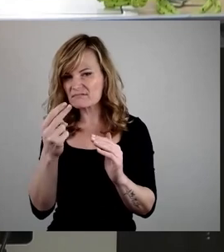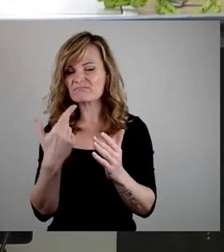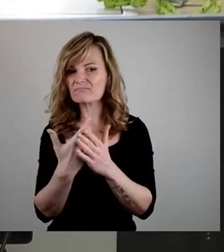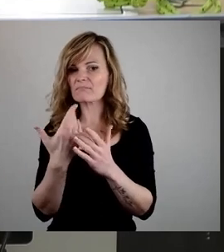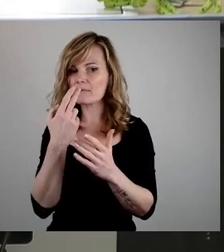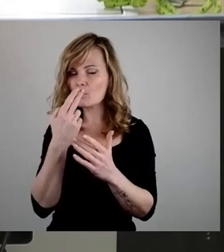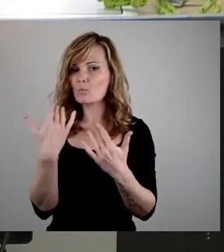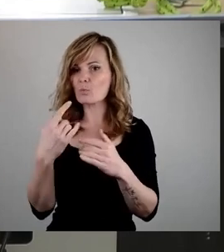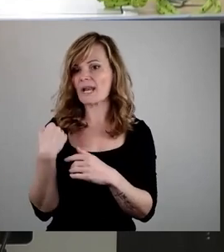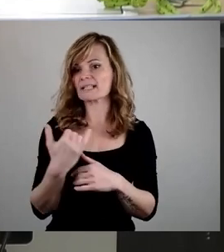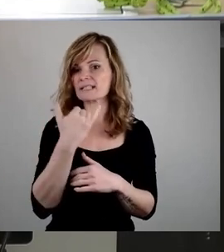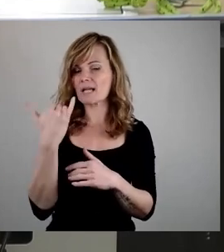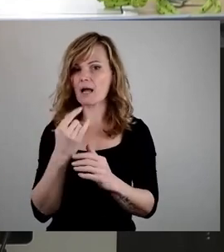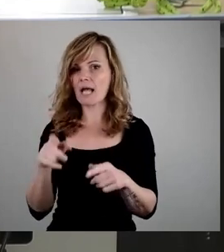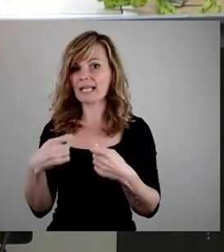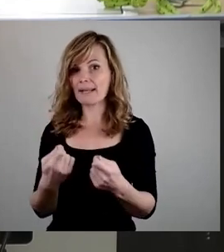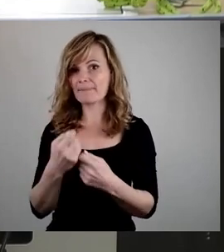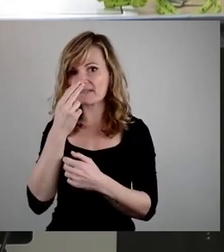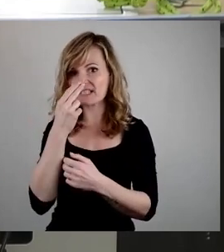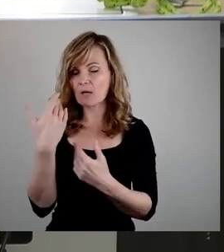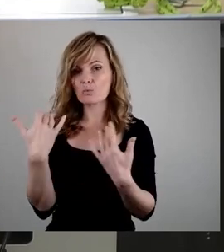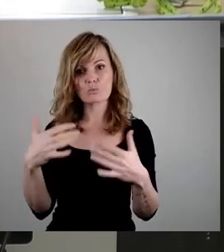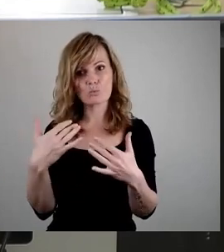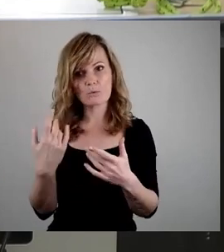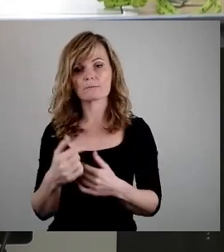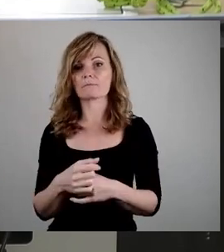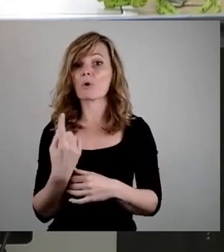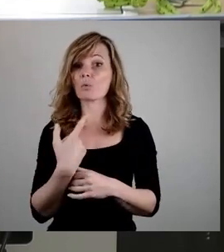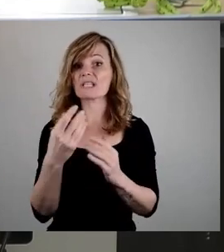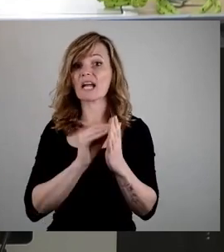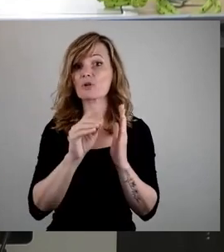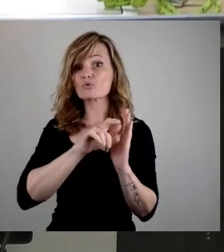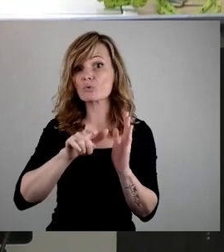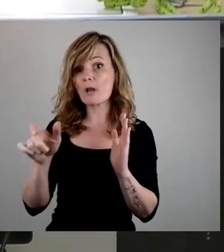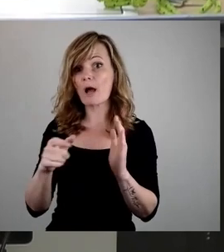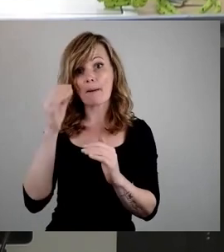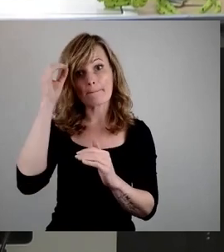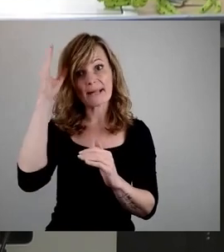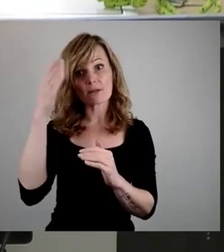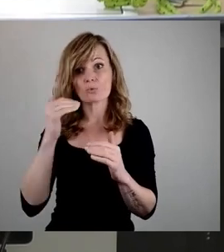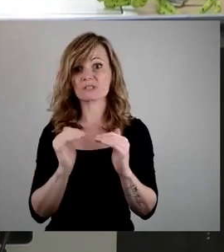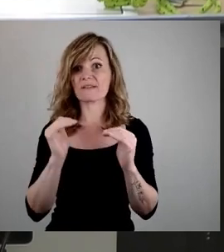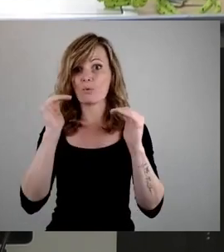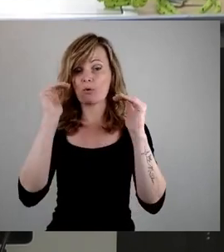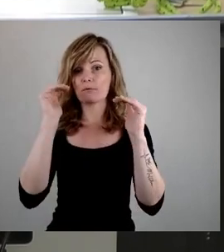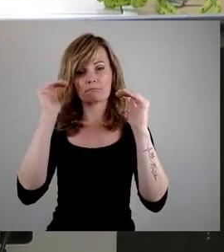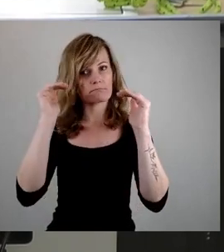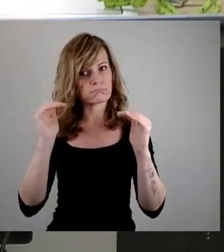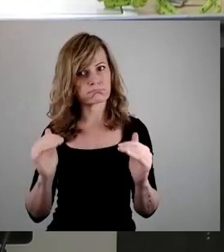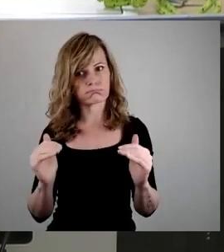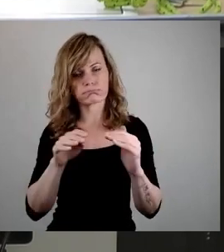angedeutet hatte. Das Bildungsniveau unserer Schüler aus dem steilen Sinkflug. Steigende Zahlen von Kindern mit Förderbedarf,